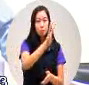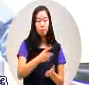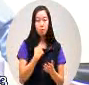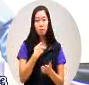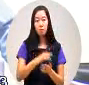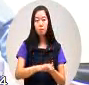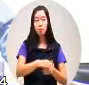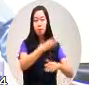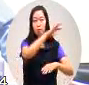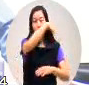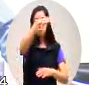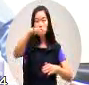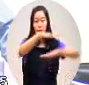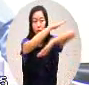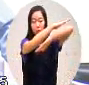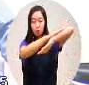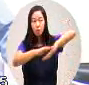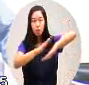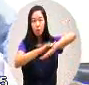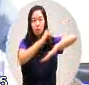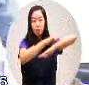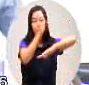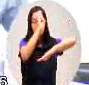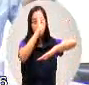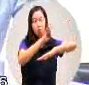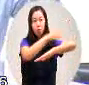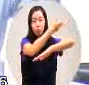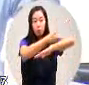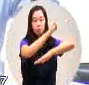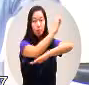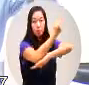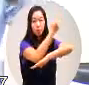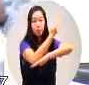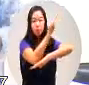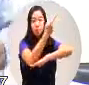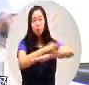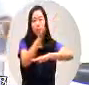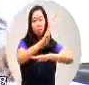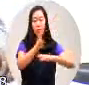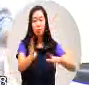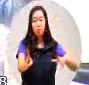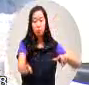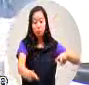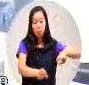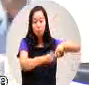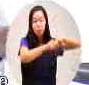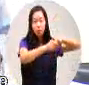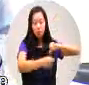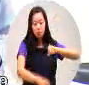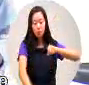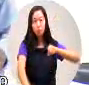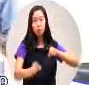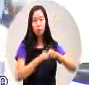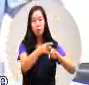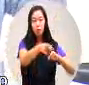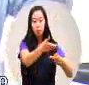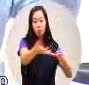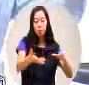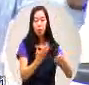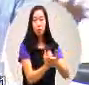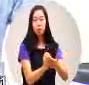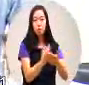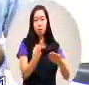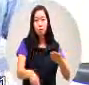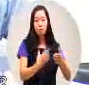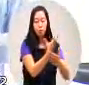山上呢找水源用水管迁到部落一个细水池然后再从